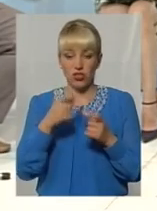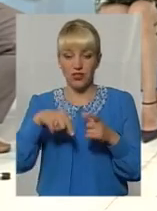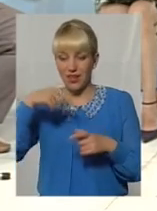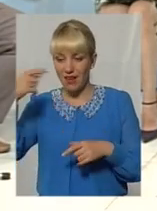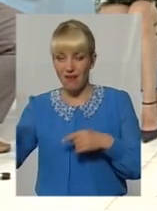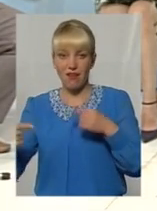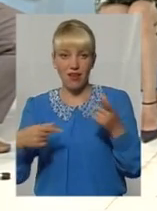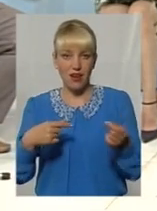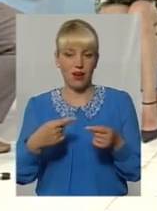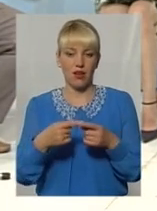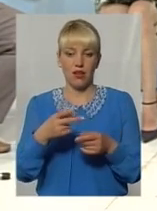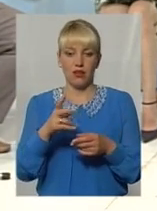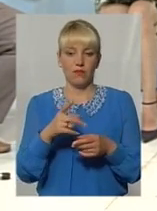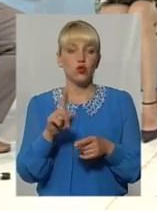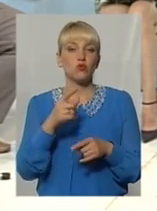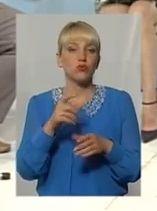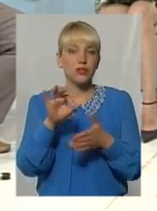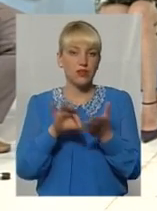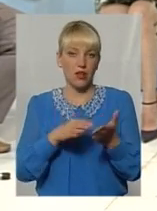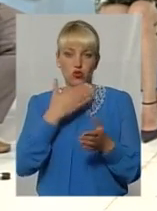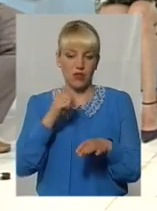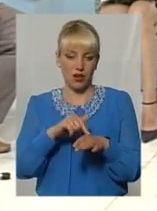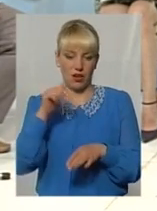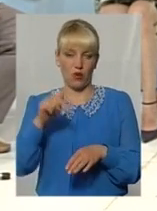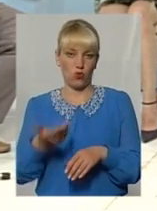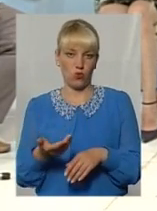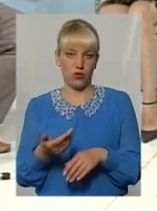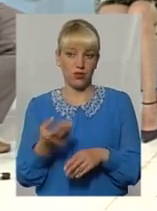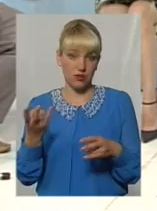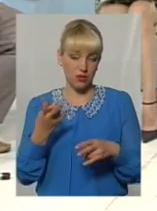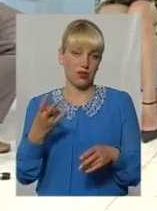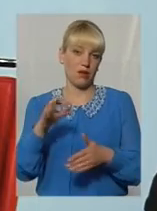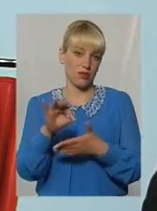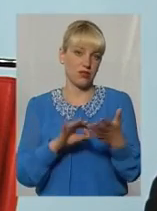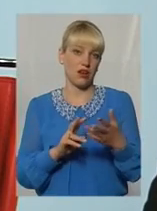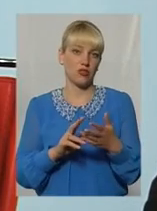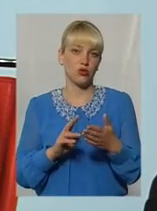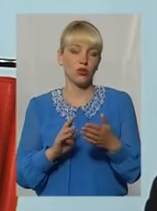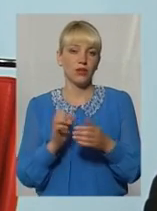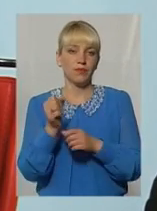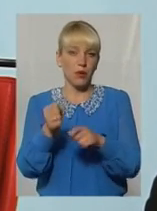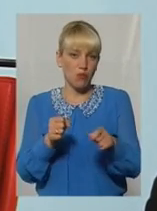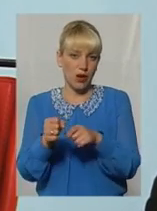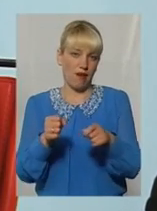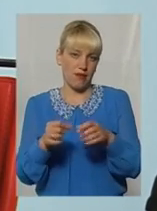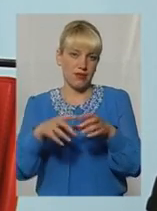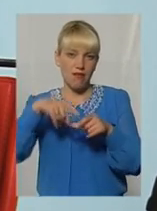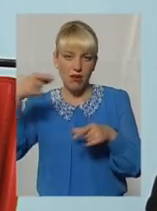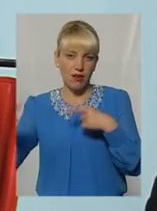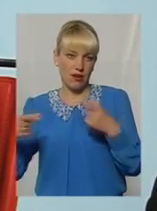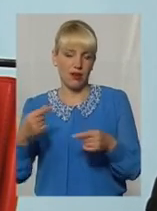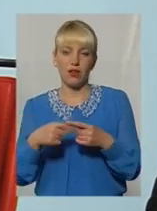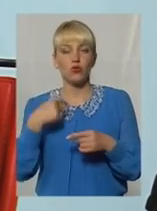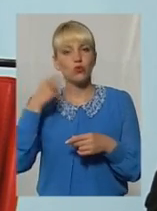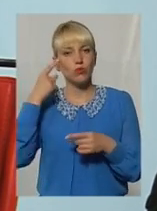чекаєте скарги для того, щоб, ну, зараз про це отак от розказати. Я думаю, що тут треба якийсь інший підхід